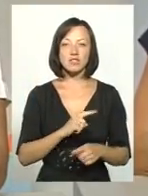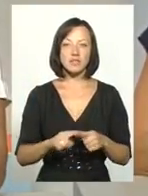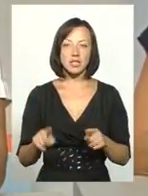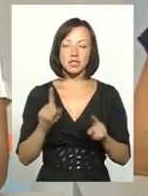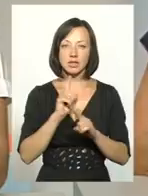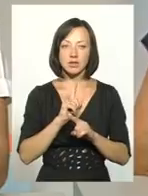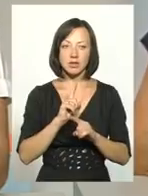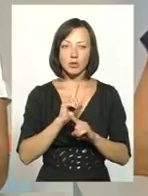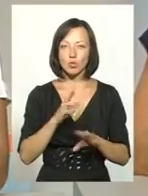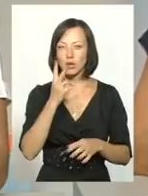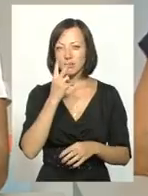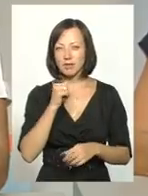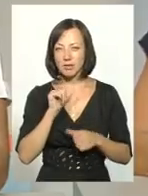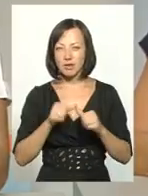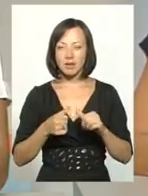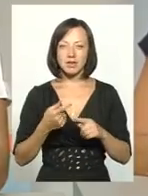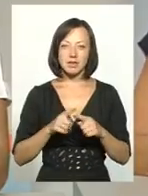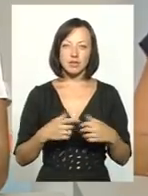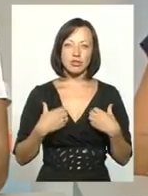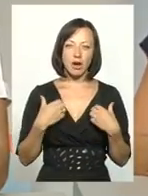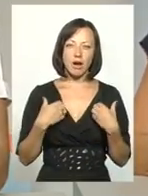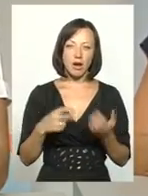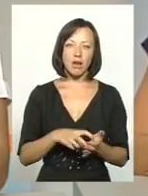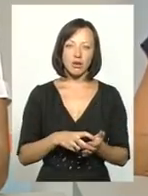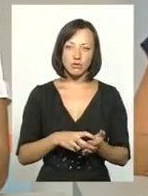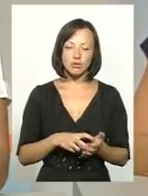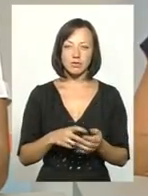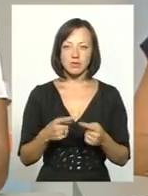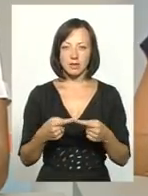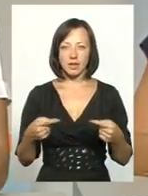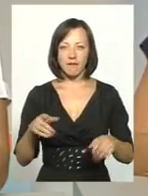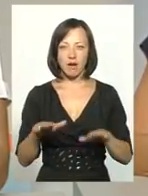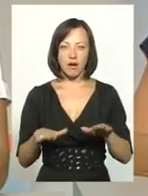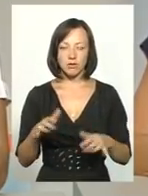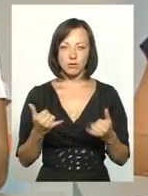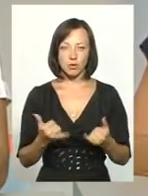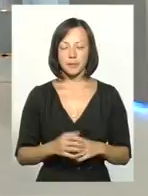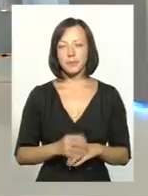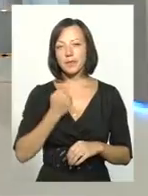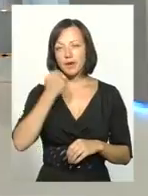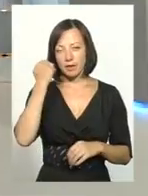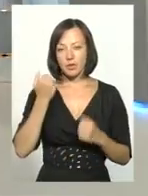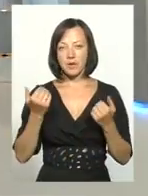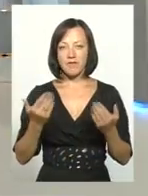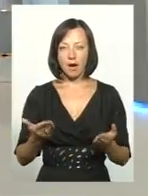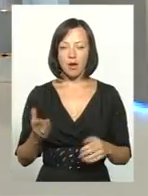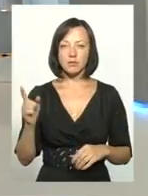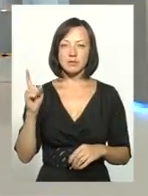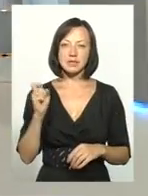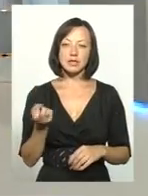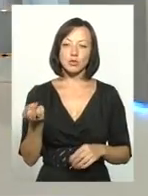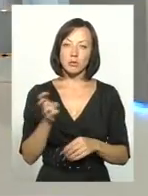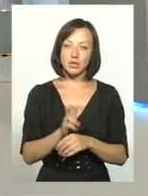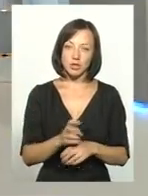не буде стереотипів, не буде оцих жахачок у тих, хто ще все-таки вагається сьогодні. Що ж, дякую вам за те, що ви